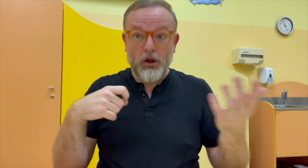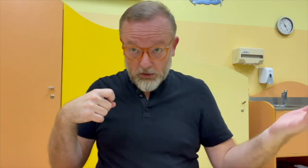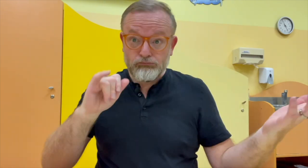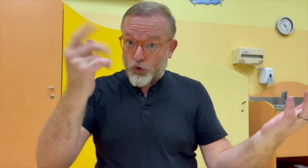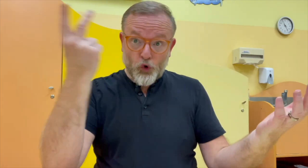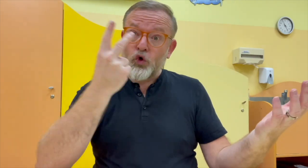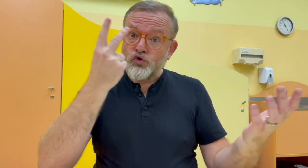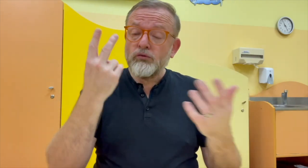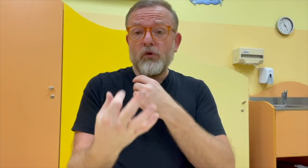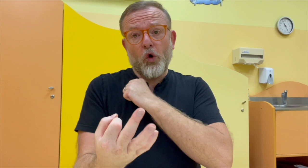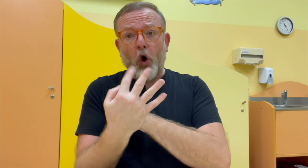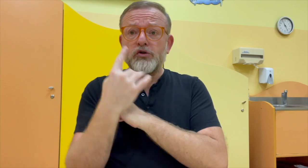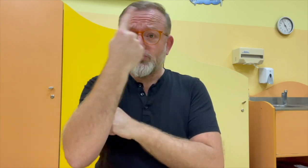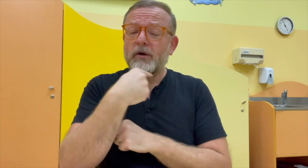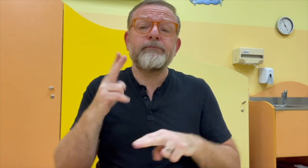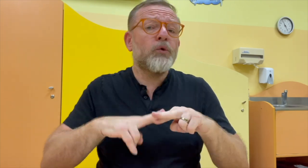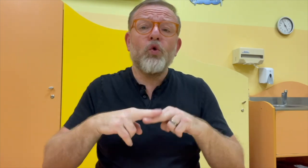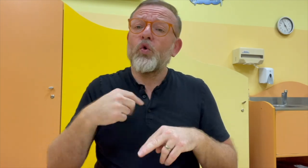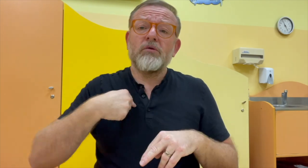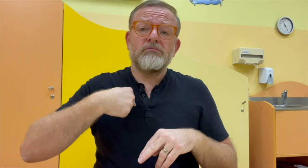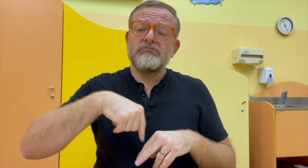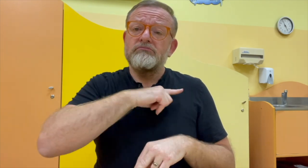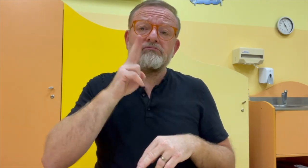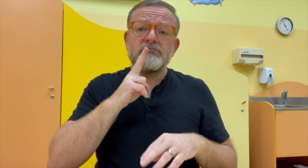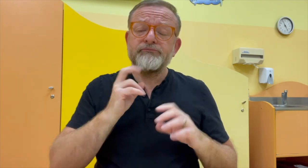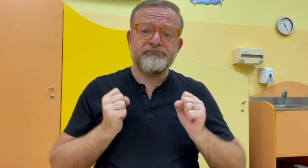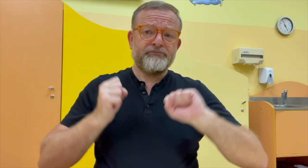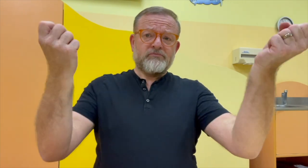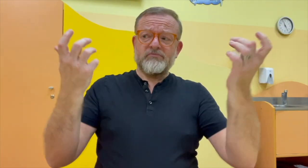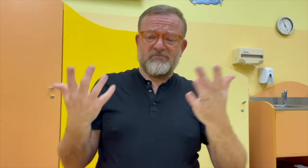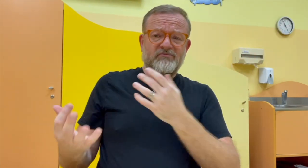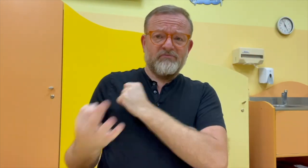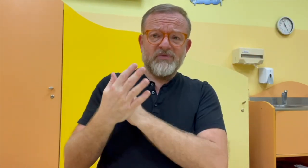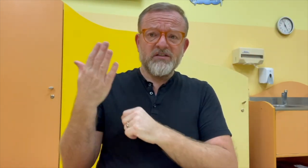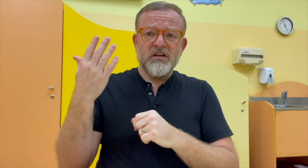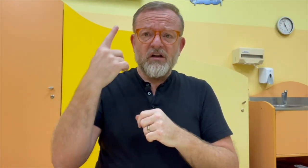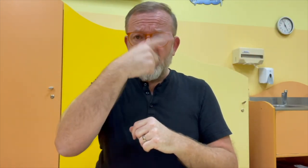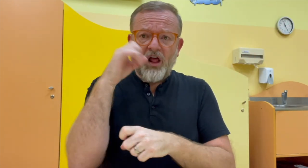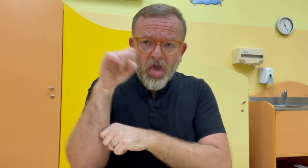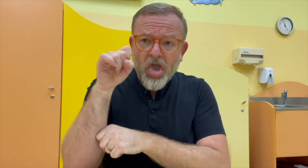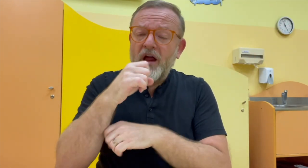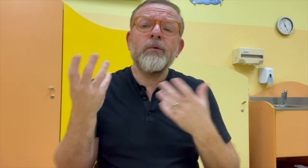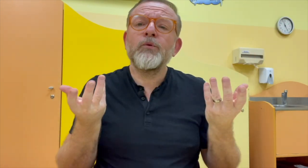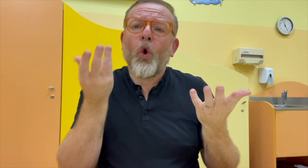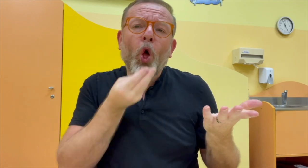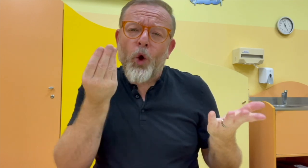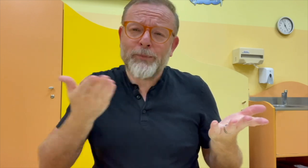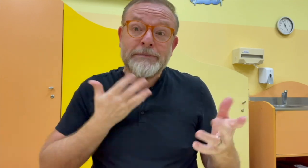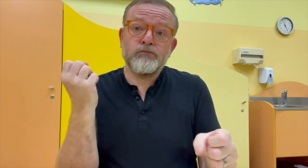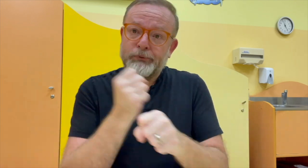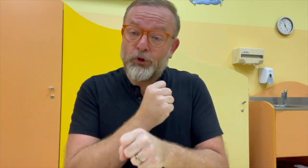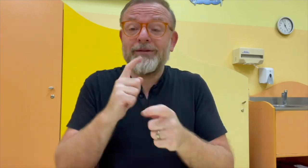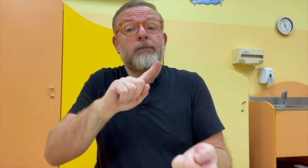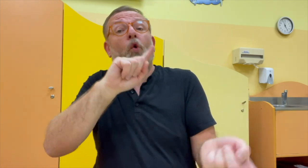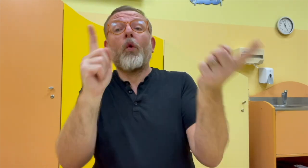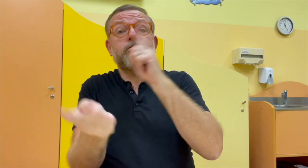dobře nevadí, tak vysvětlíme. Občas se neslyšící zlobí, že jim kolega nerozumí, že kýve, ale přitom